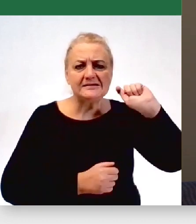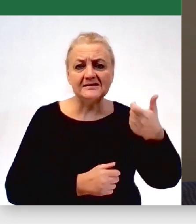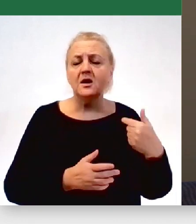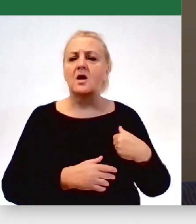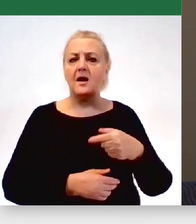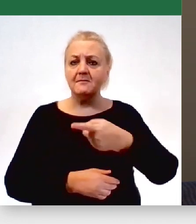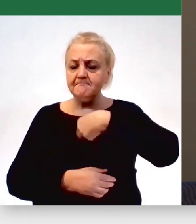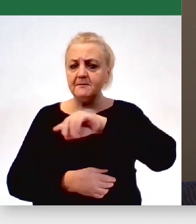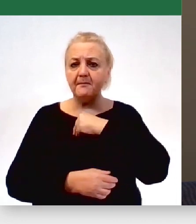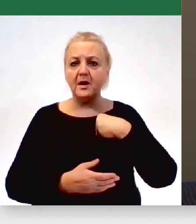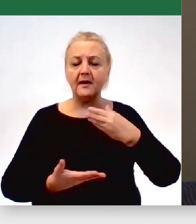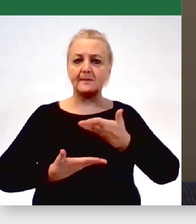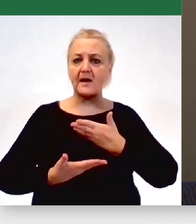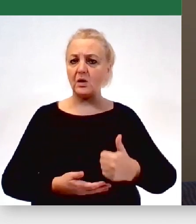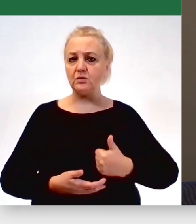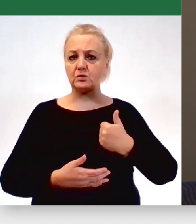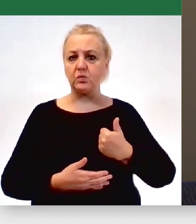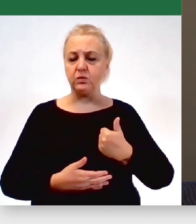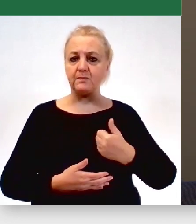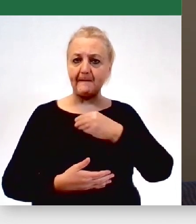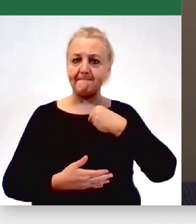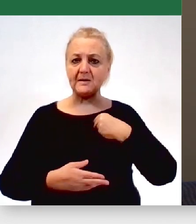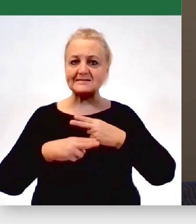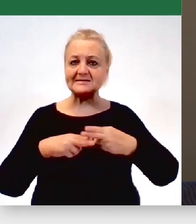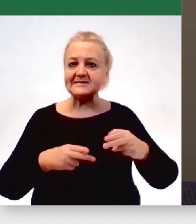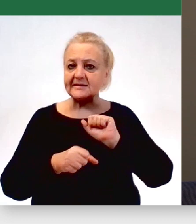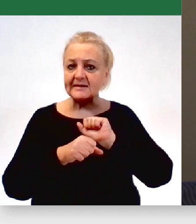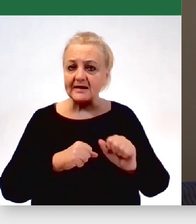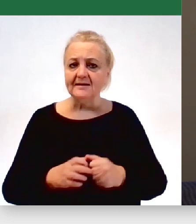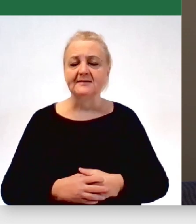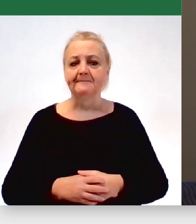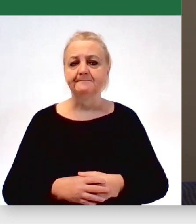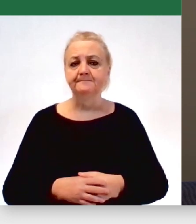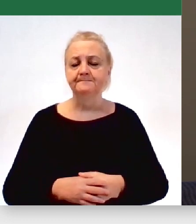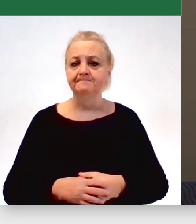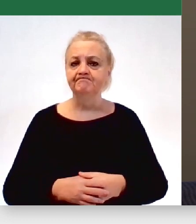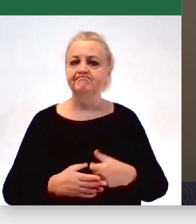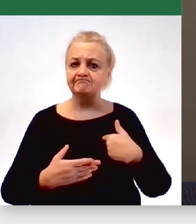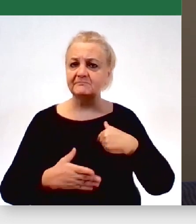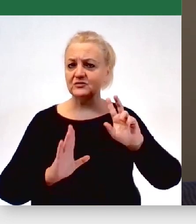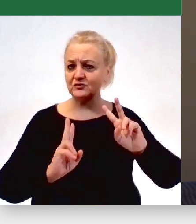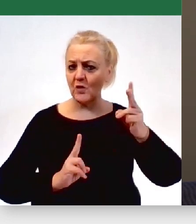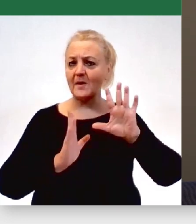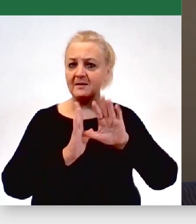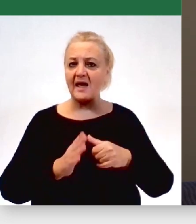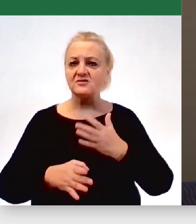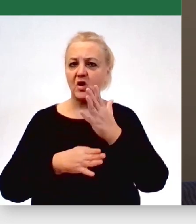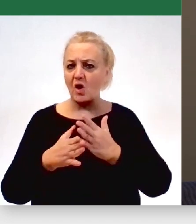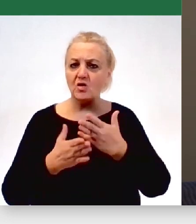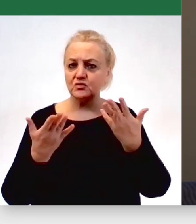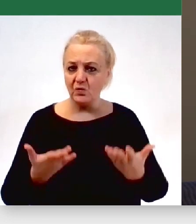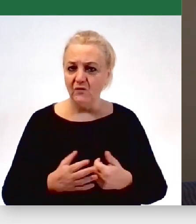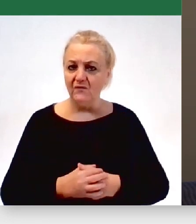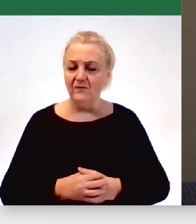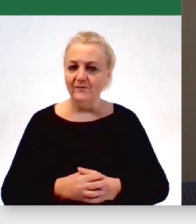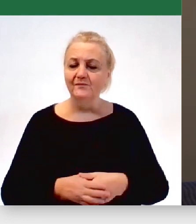dumę z tego, że jesteśmy Polakami, że jesteśmy Ostrowiakami, że jesteśmy